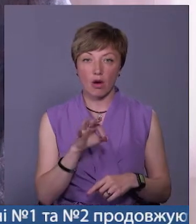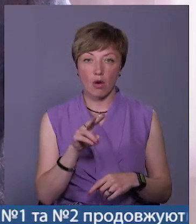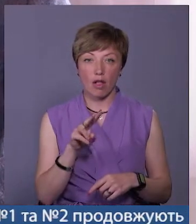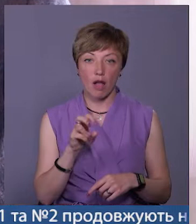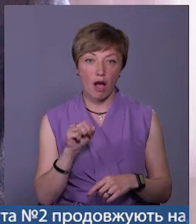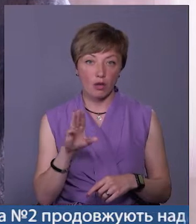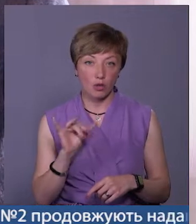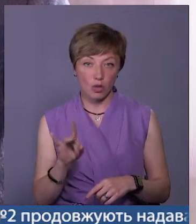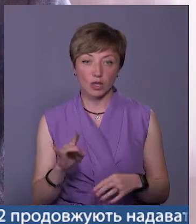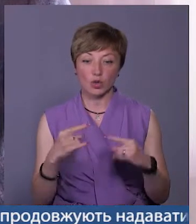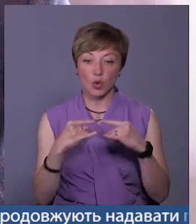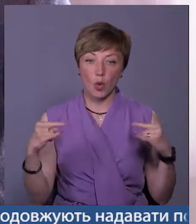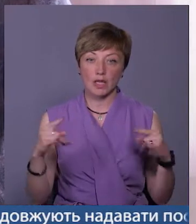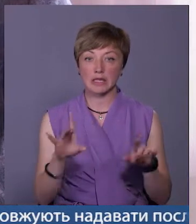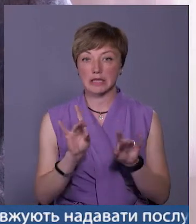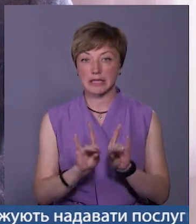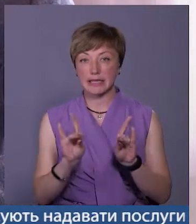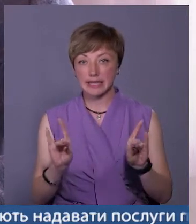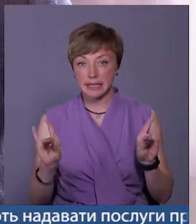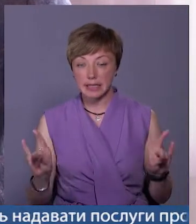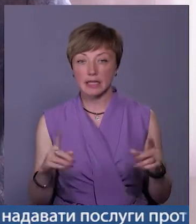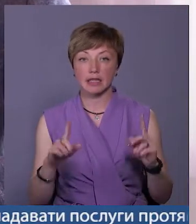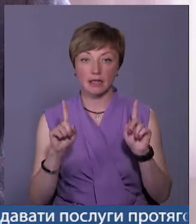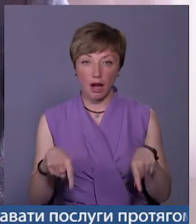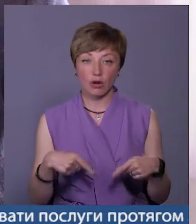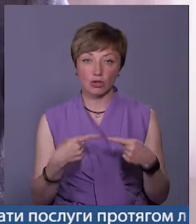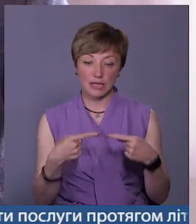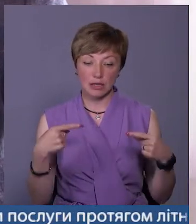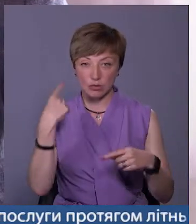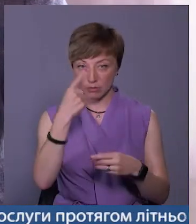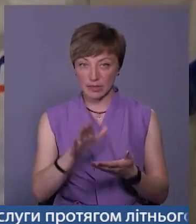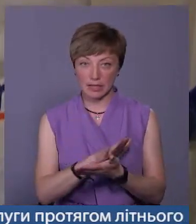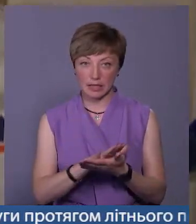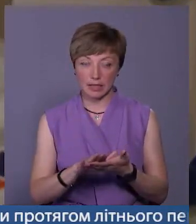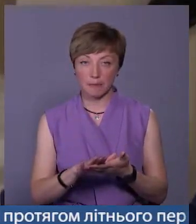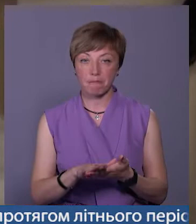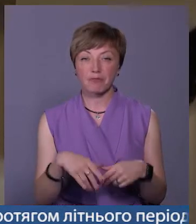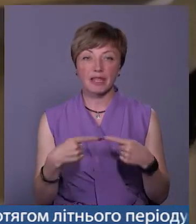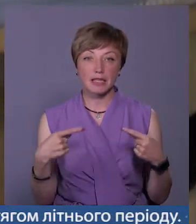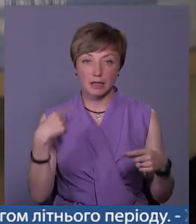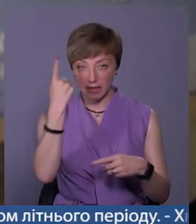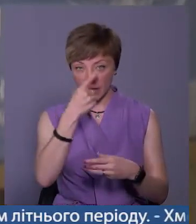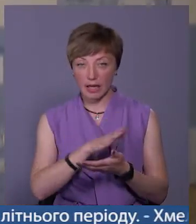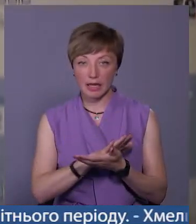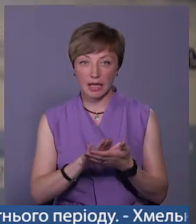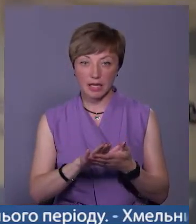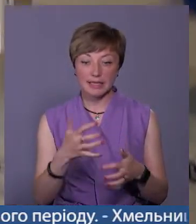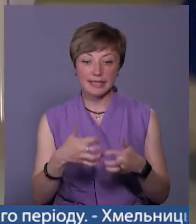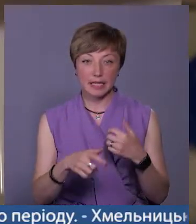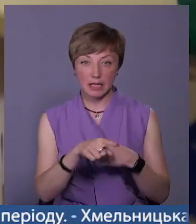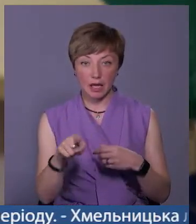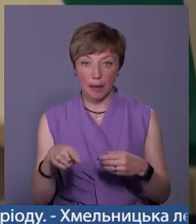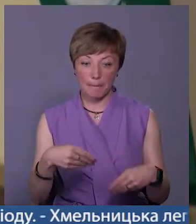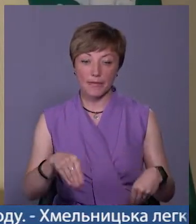столи, стільці, а також засоби індивідуальної гігієни. Засоби індивідуальної гігієни, серед яких і